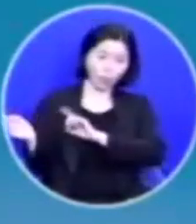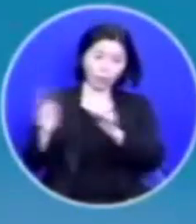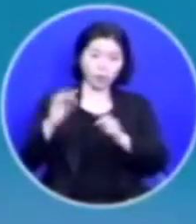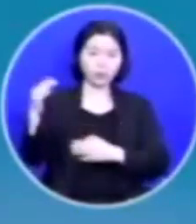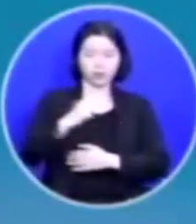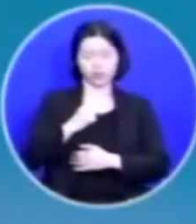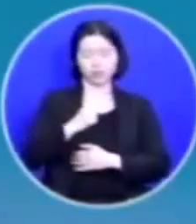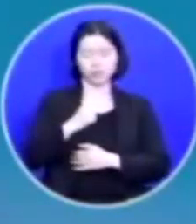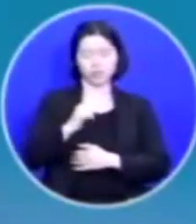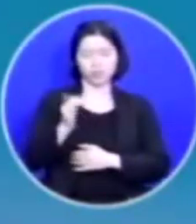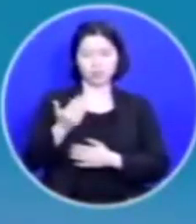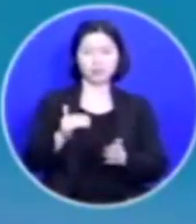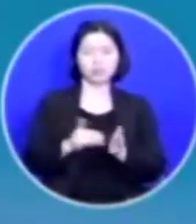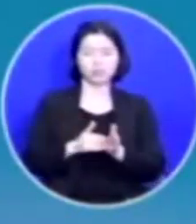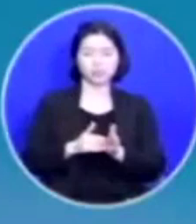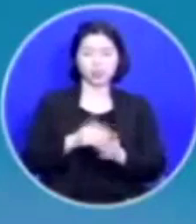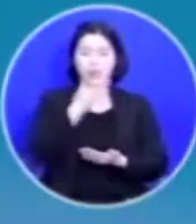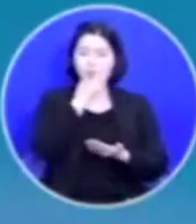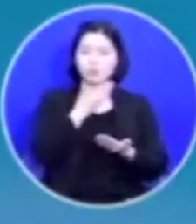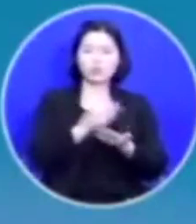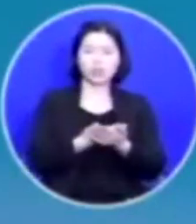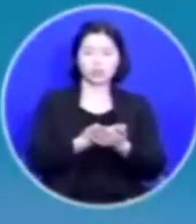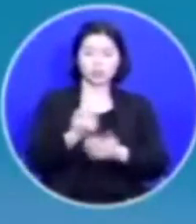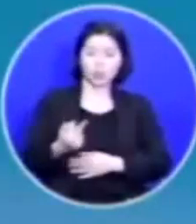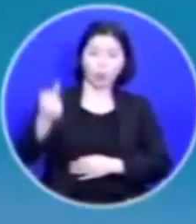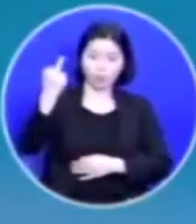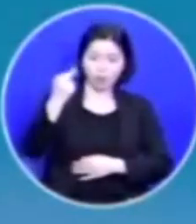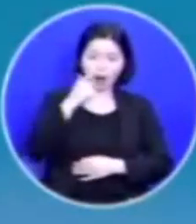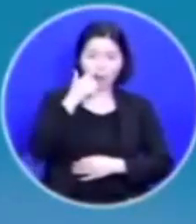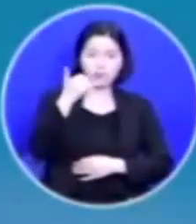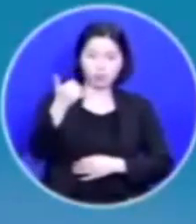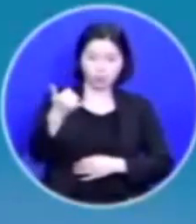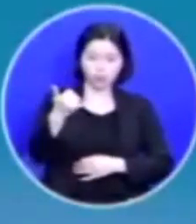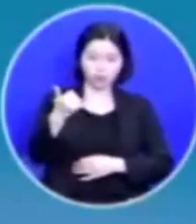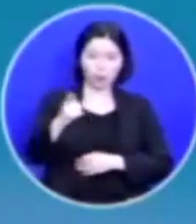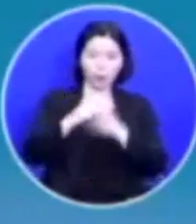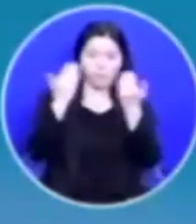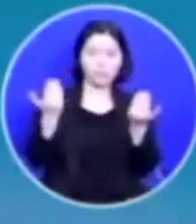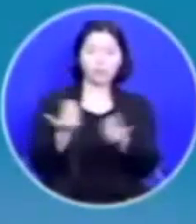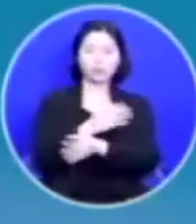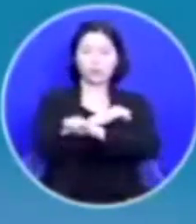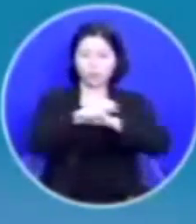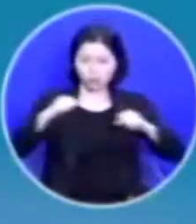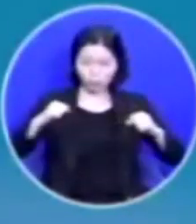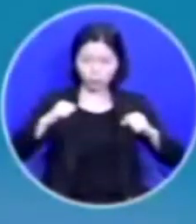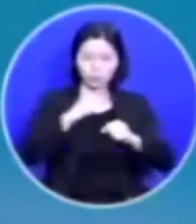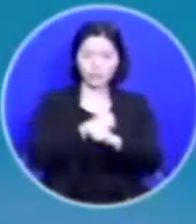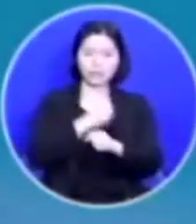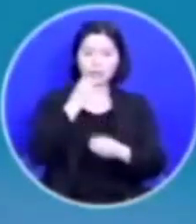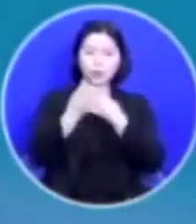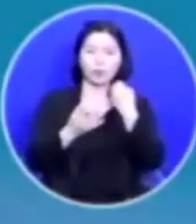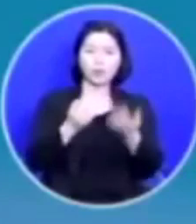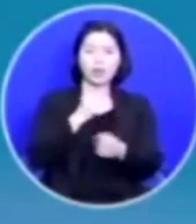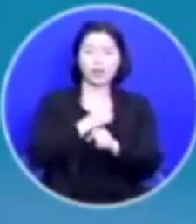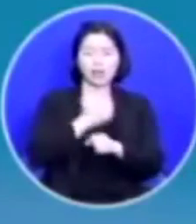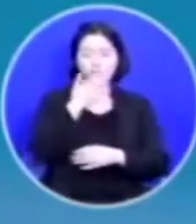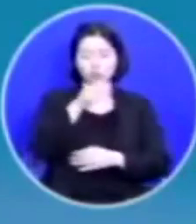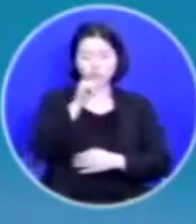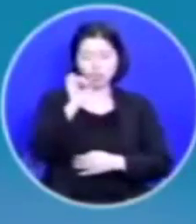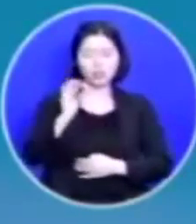중요한 것은 오빠와 부모님을 용서한다는 고백을 할 수 있게 된 것입니다